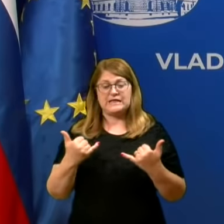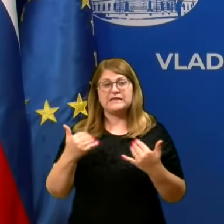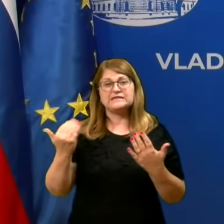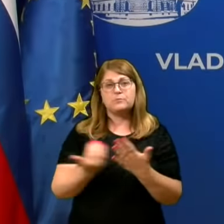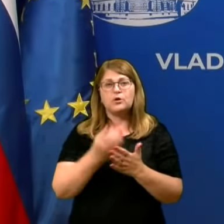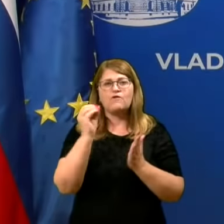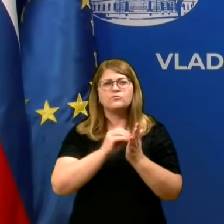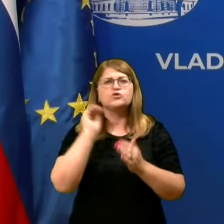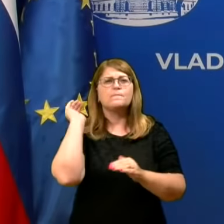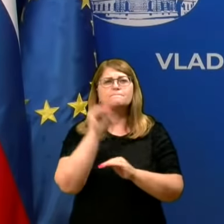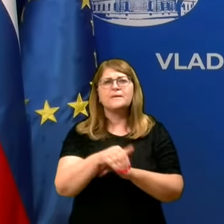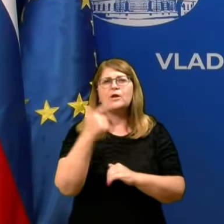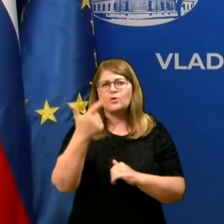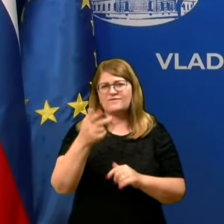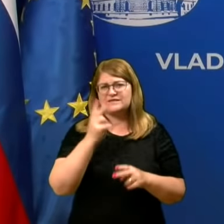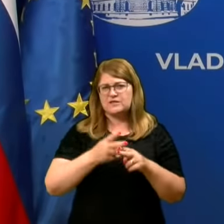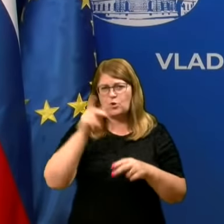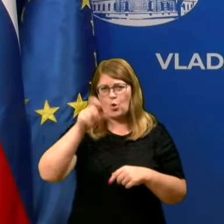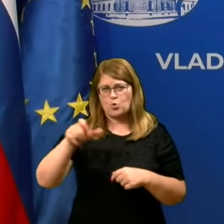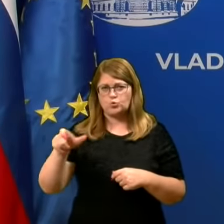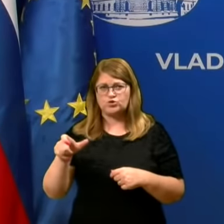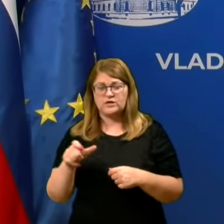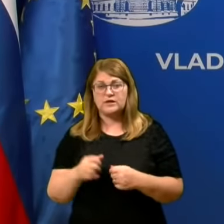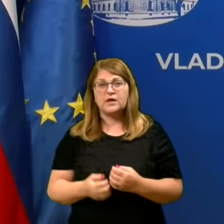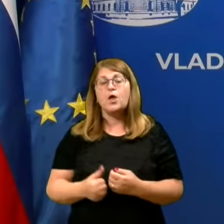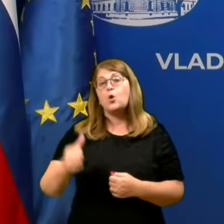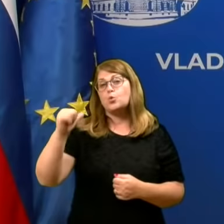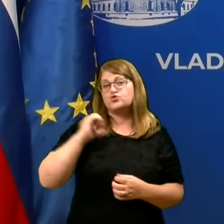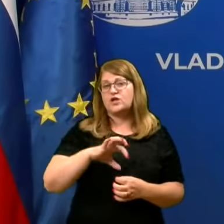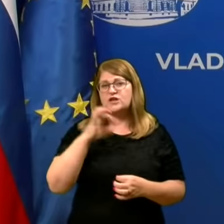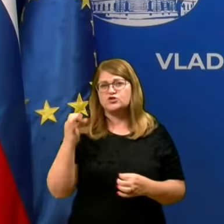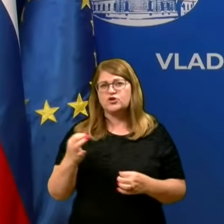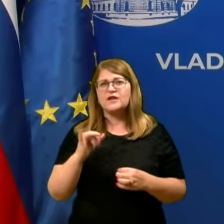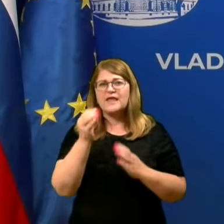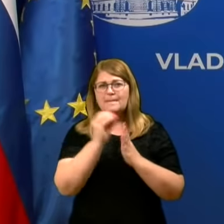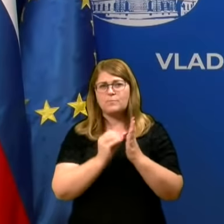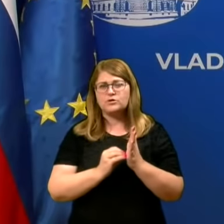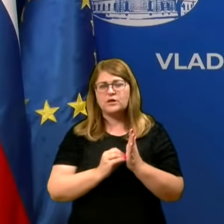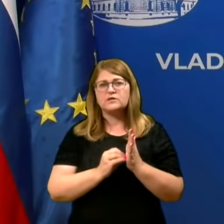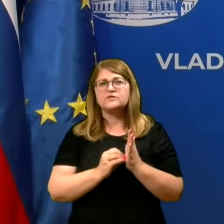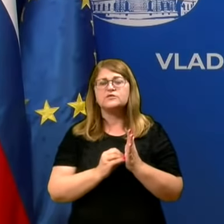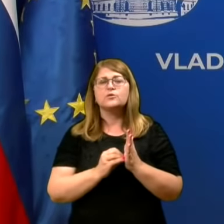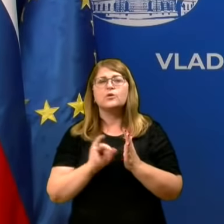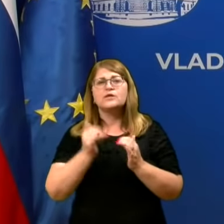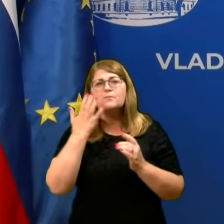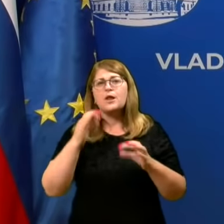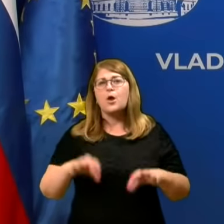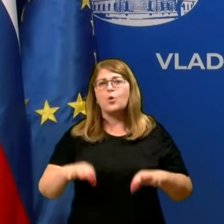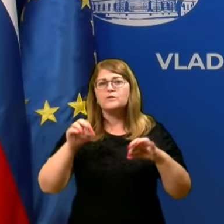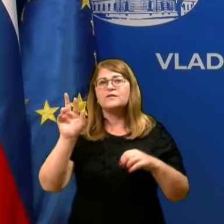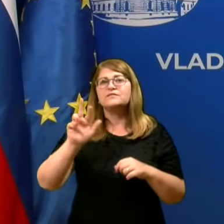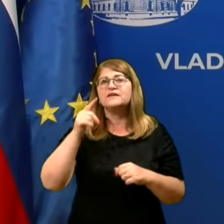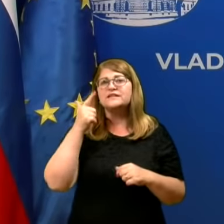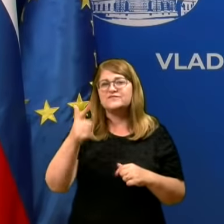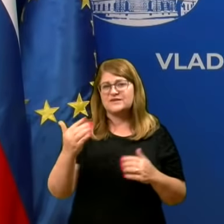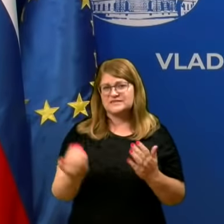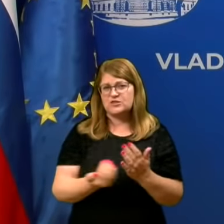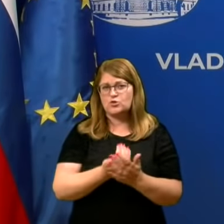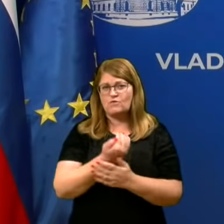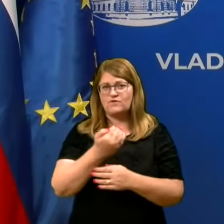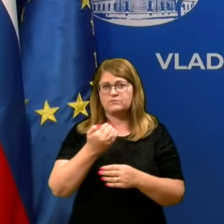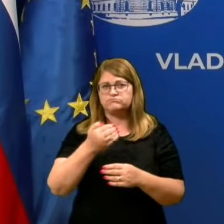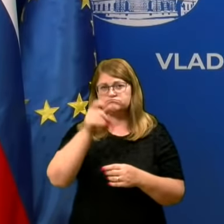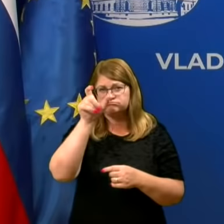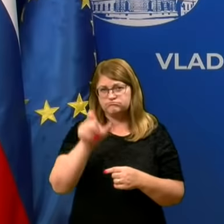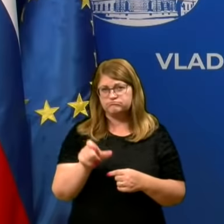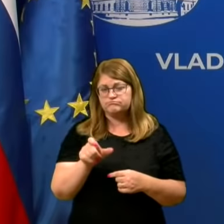beležemo čez 20 okuženih. Za včerajšnji dan imamo podatek, da je bilo ugotovljenih 23 novih okušb z